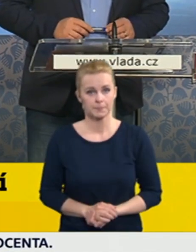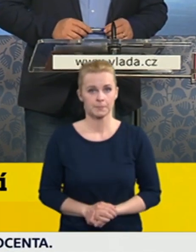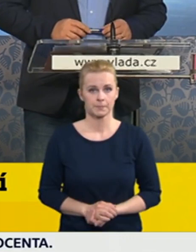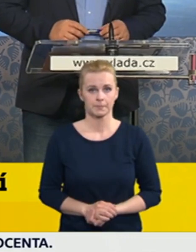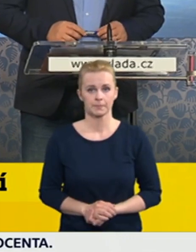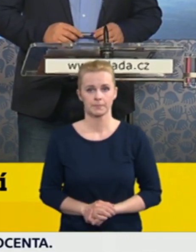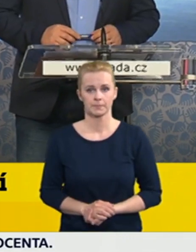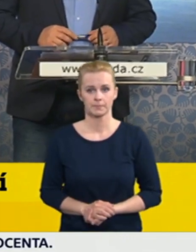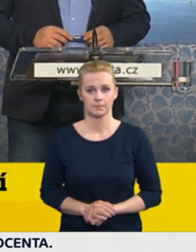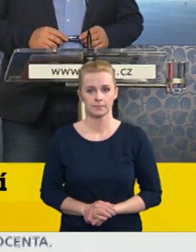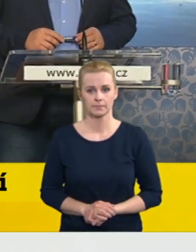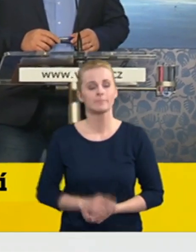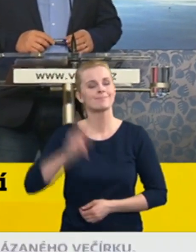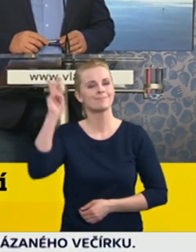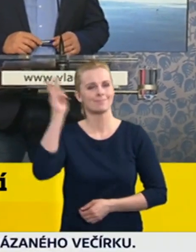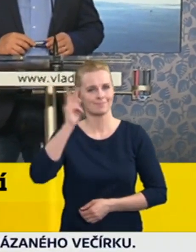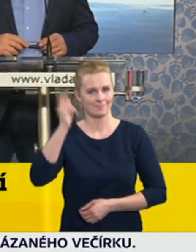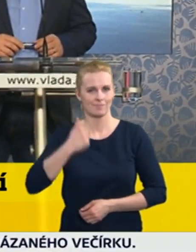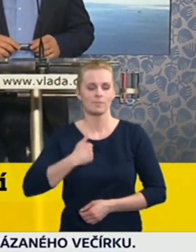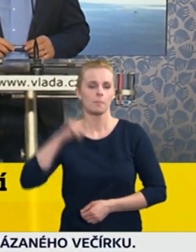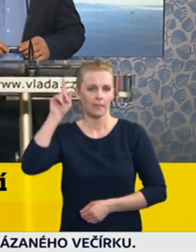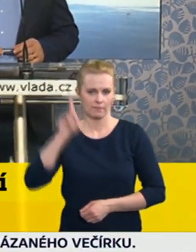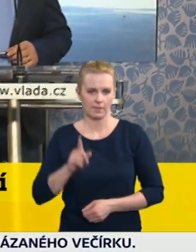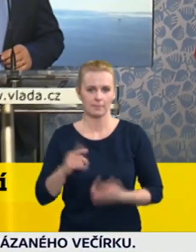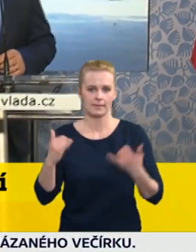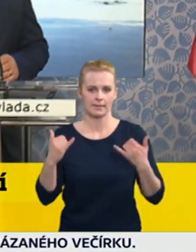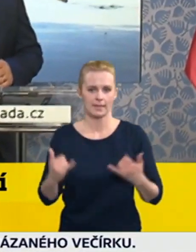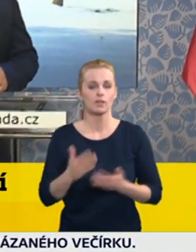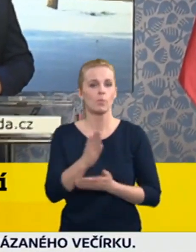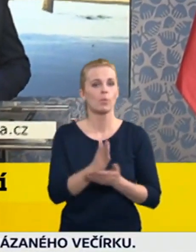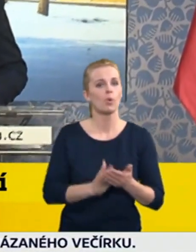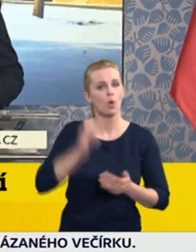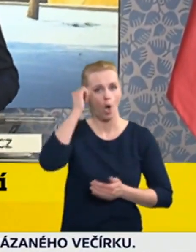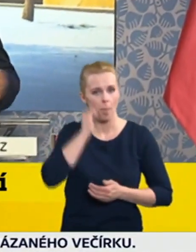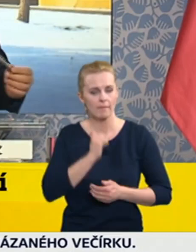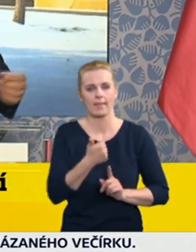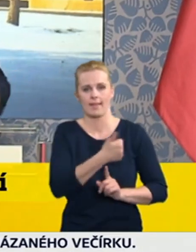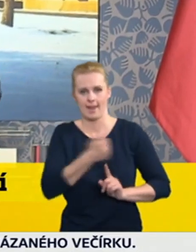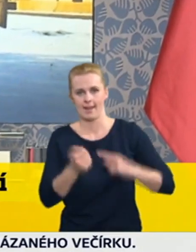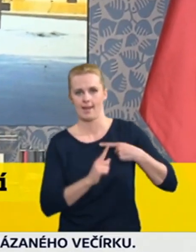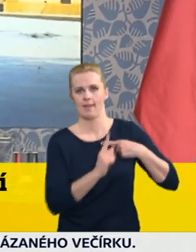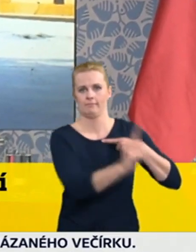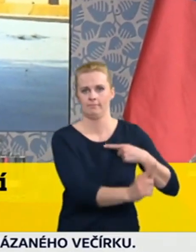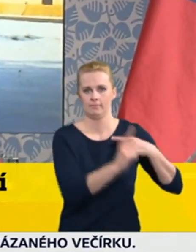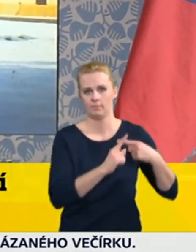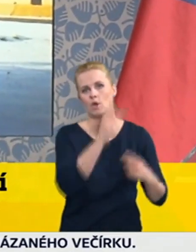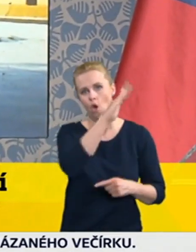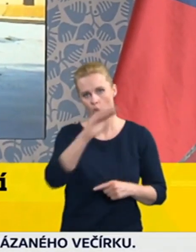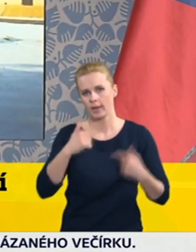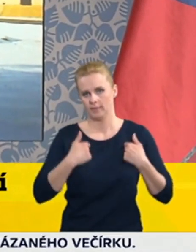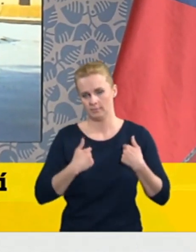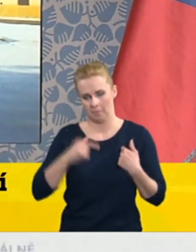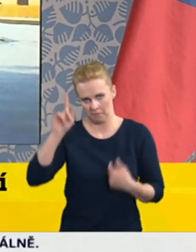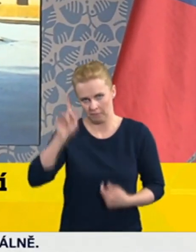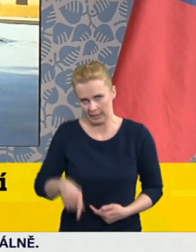Samozřejmě my víme, že celá řada našich obyvatel jezdí na hory jenom na den, ale to je